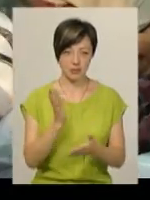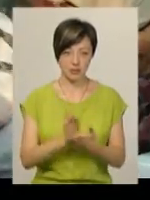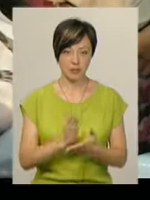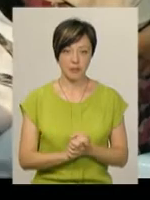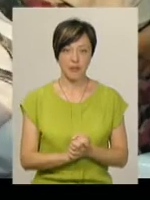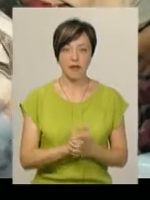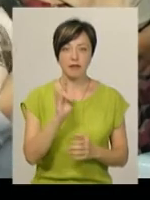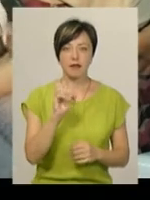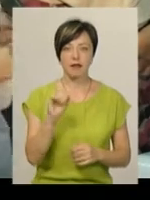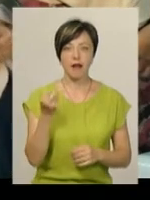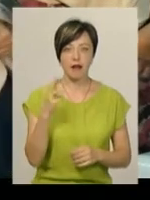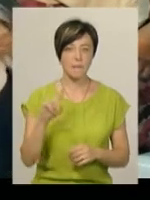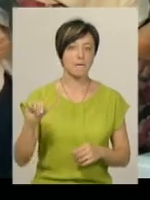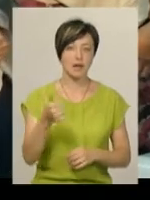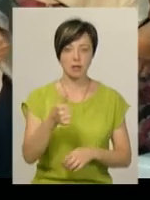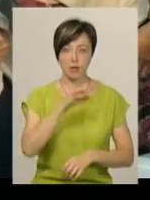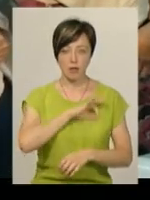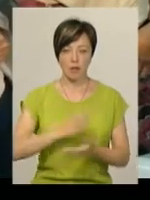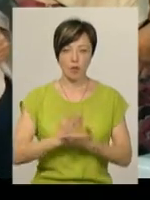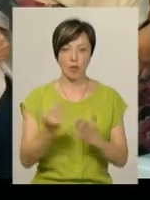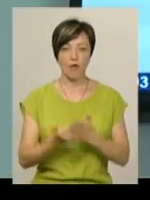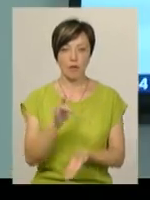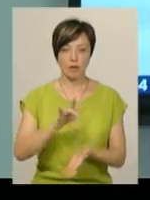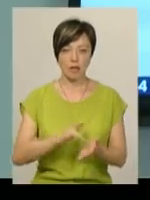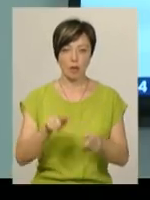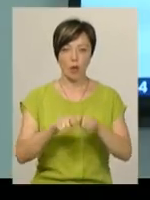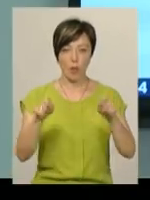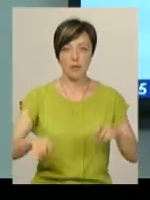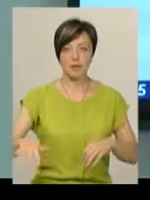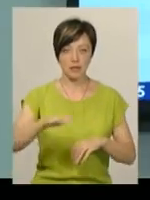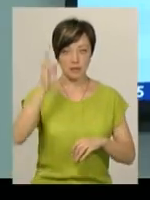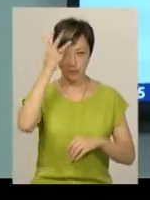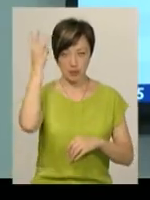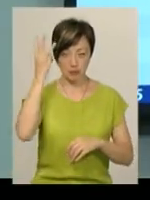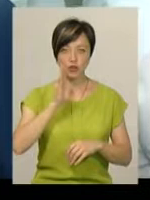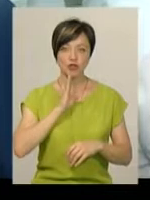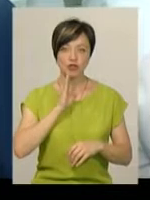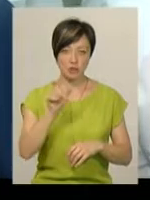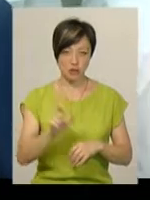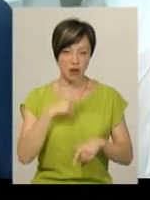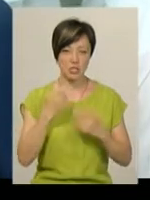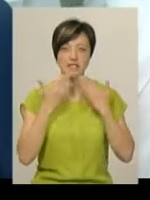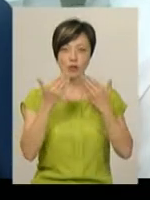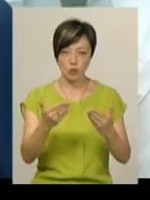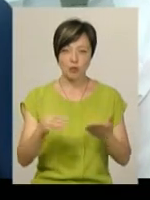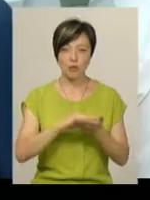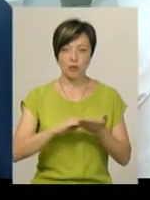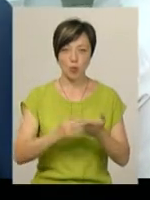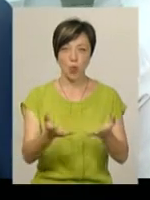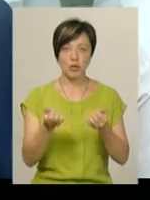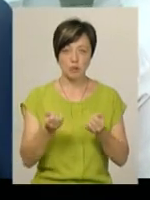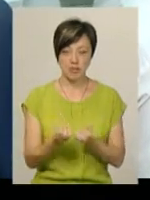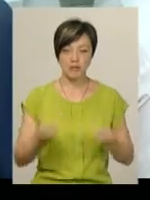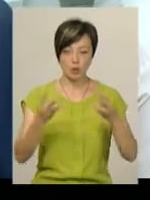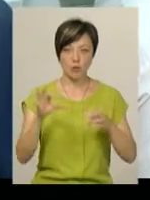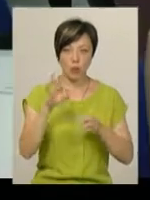Наталя Заяць перша, хто скористався послугами нового центру «Оупенспейс» у Хмельницькому. Жінка, каже, звернулася сюди, аби повторно отримати